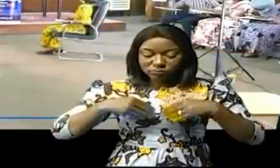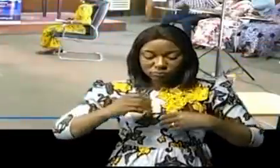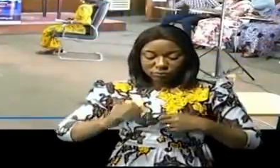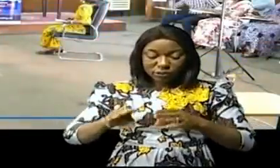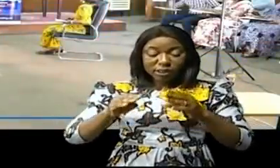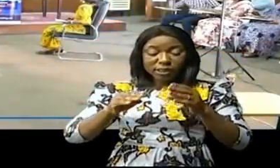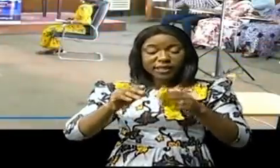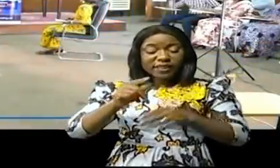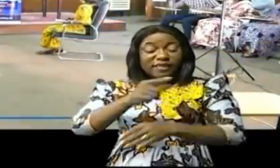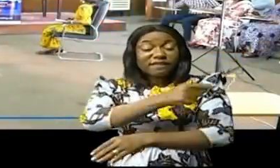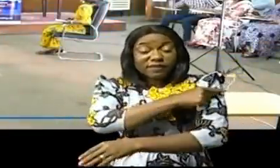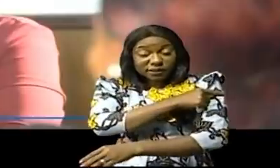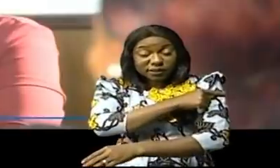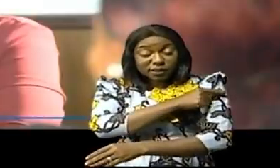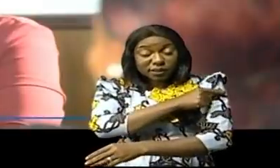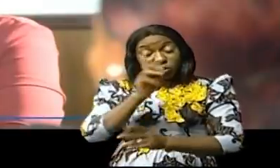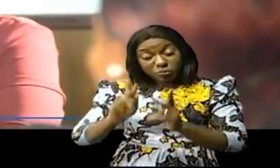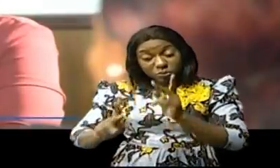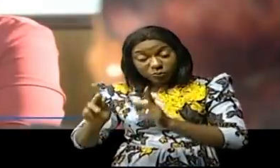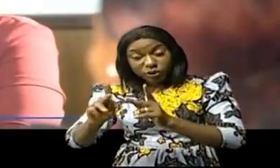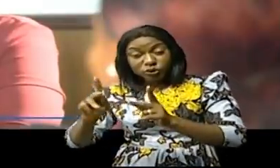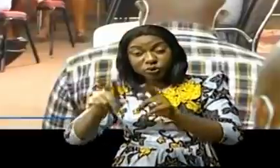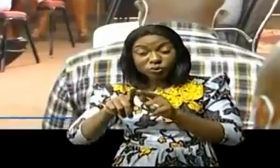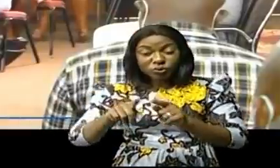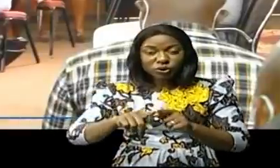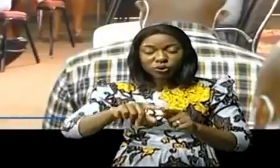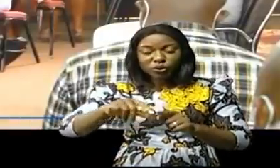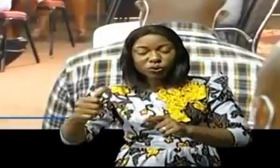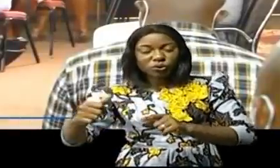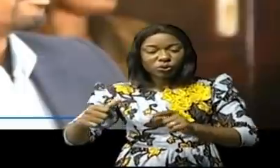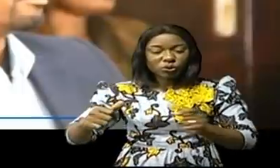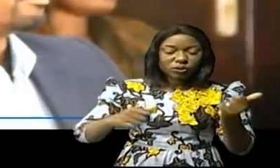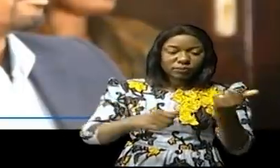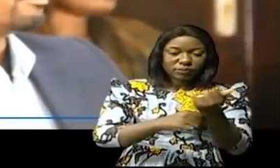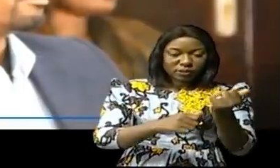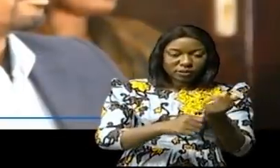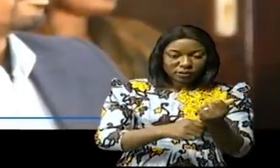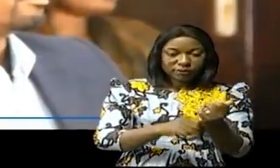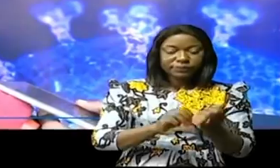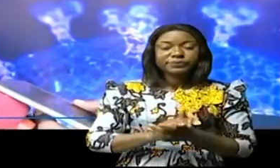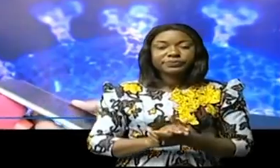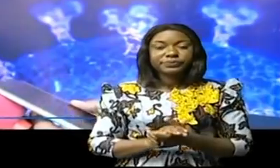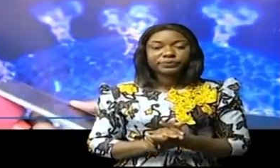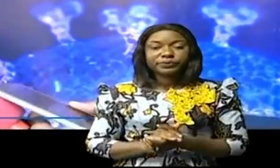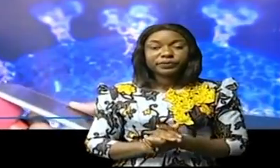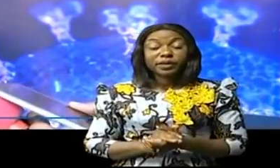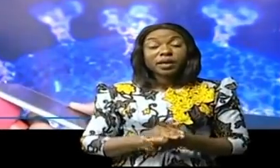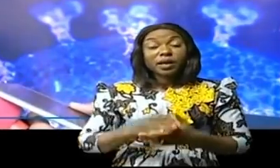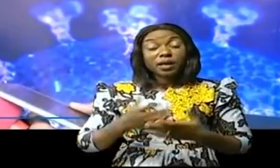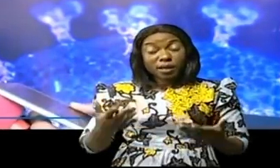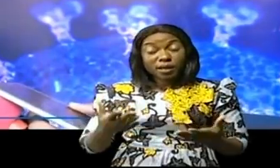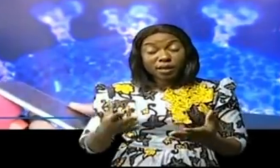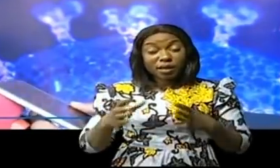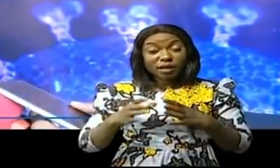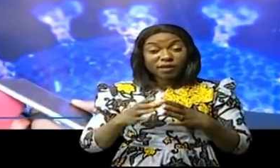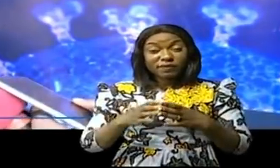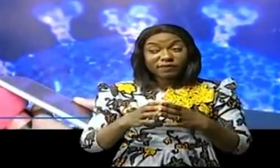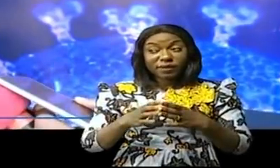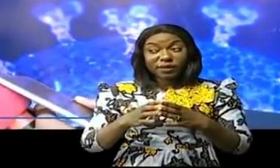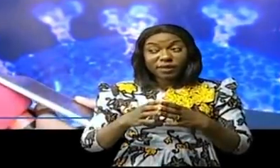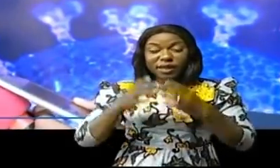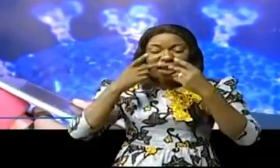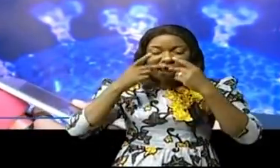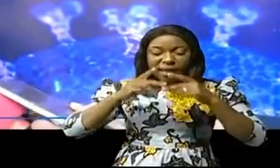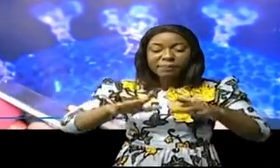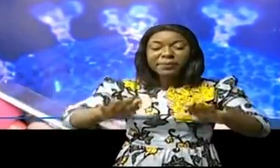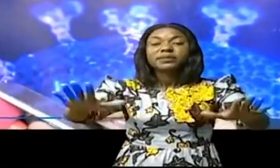auprès de la population d'une part et du personnel soignant si bien de la vaccination d'autre part. Avec la pandémie, nous avons eu beaucoup de fausses informations